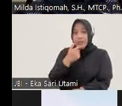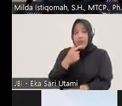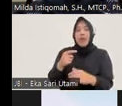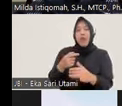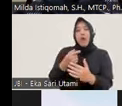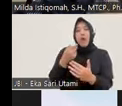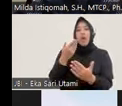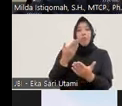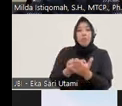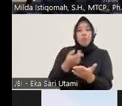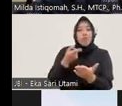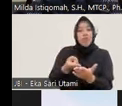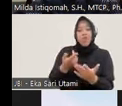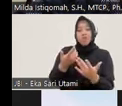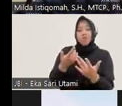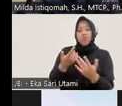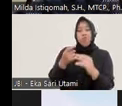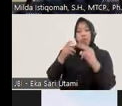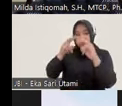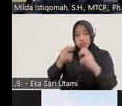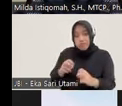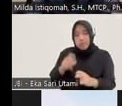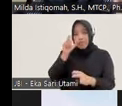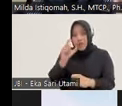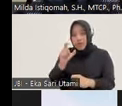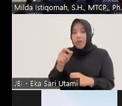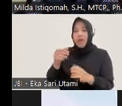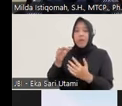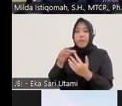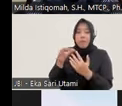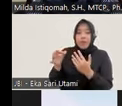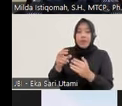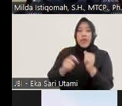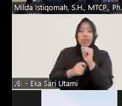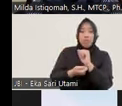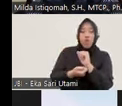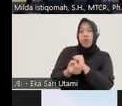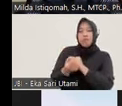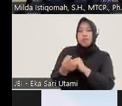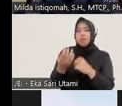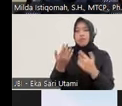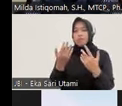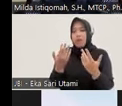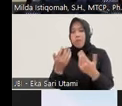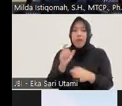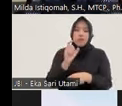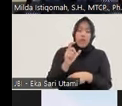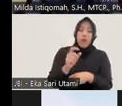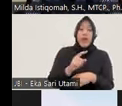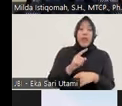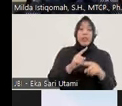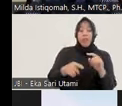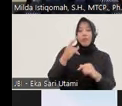bagaimana cara pengambilan responden dan sebagainya tapi kita sebetulnya harus tetap mengapresiasi bahwa